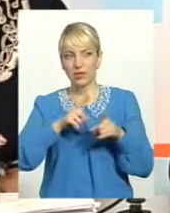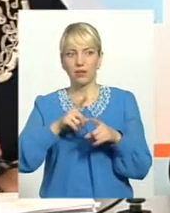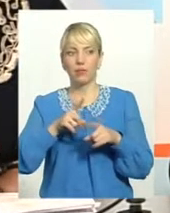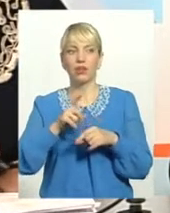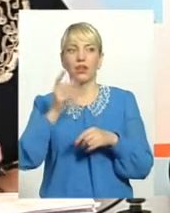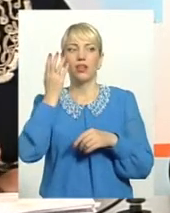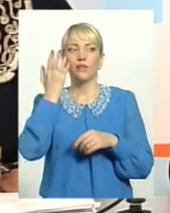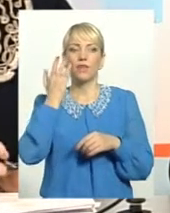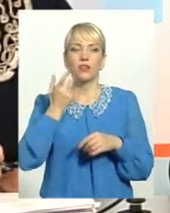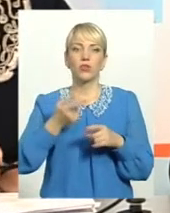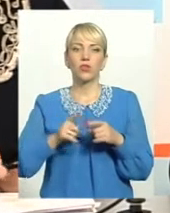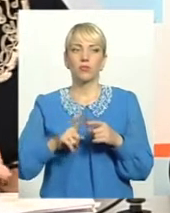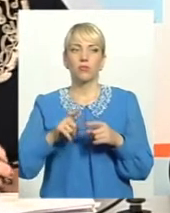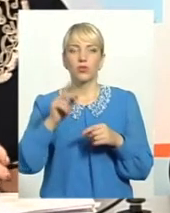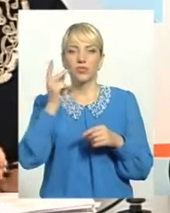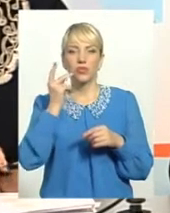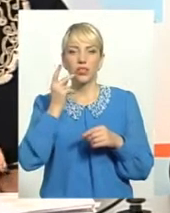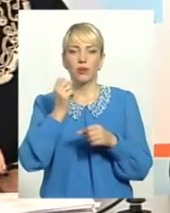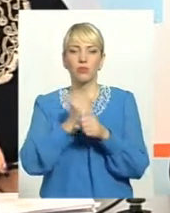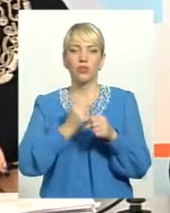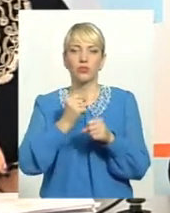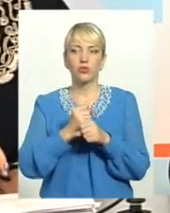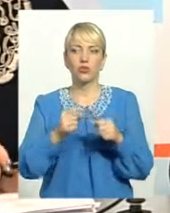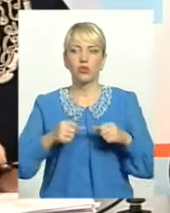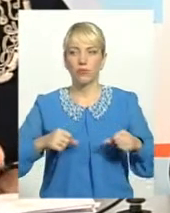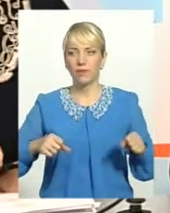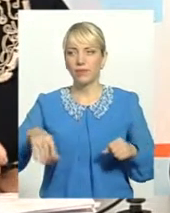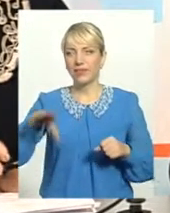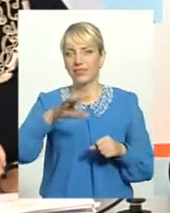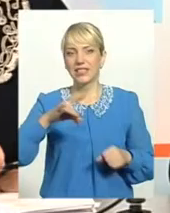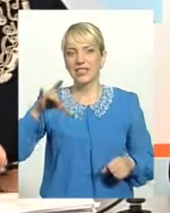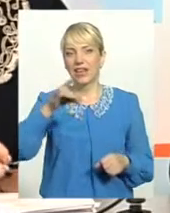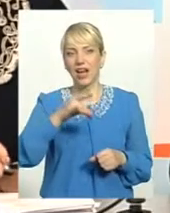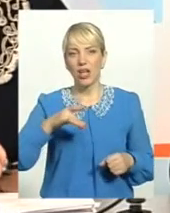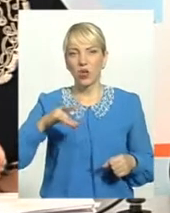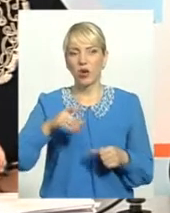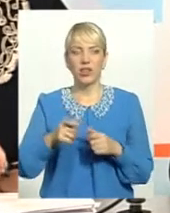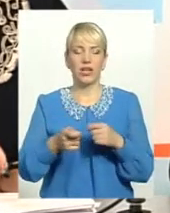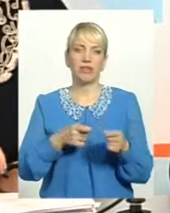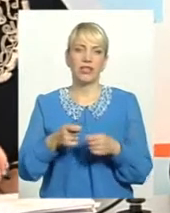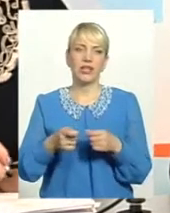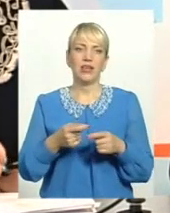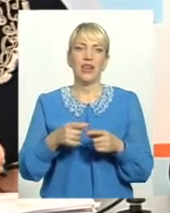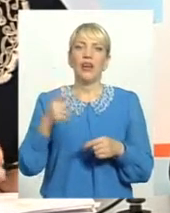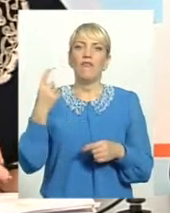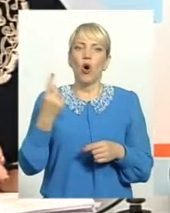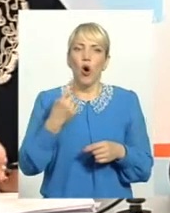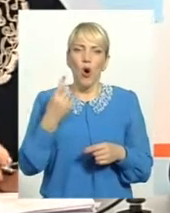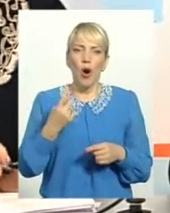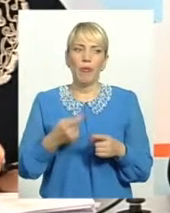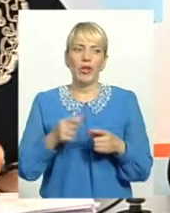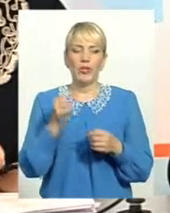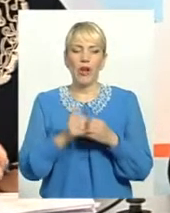оці постійно працюючі ці комісії, у всіх районах в адміністрації їх працюють, і в області, ви знаєте, щомісячно засідають,